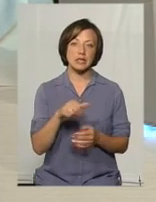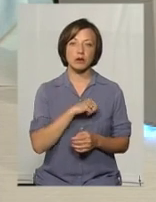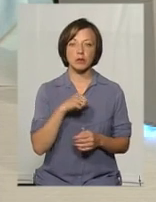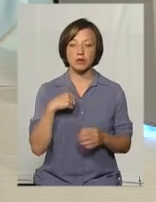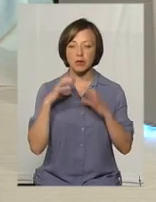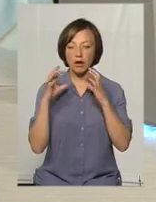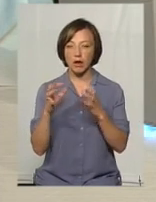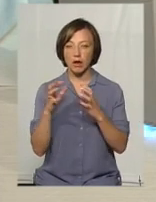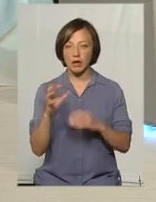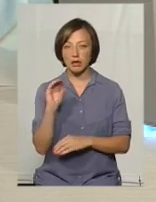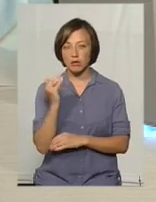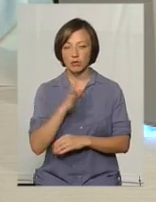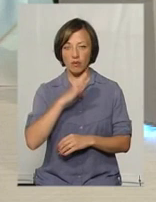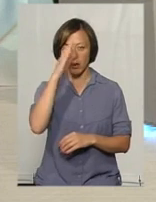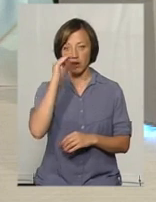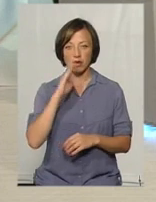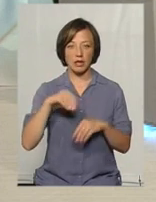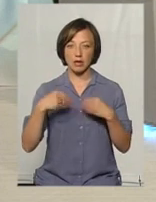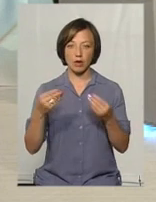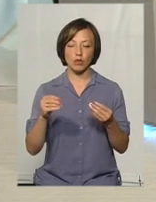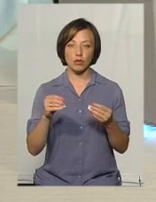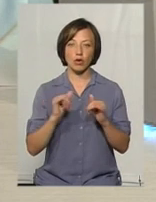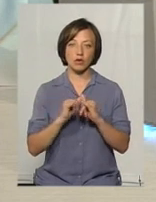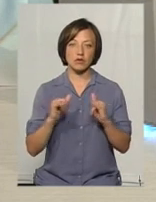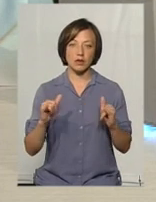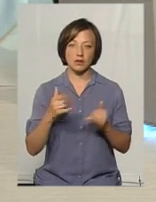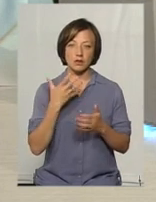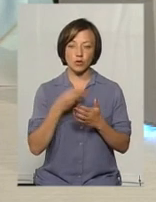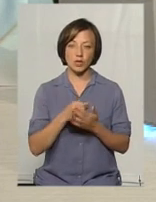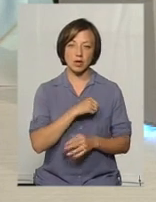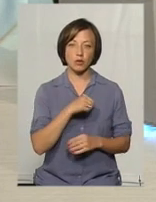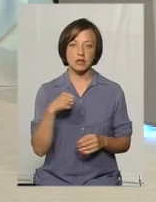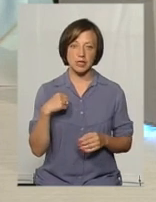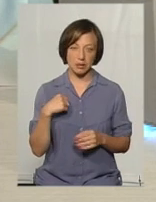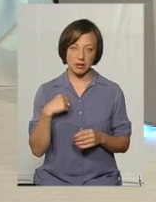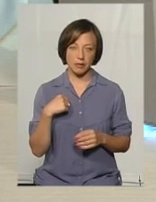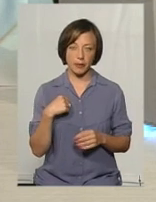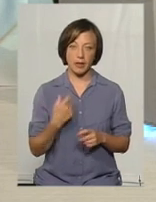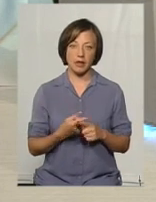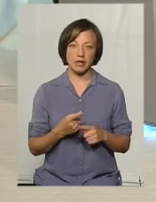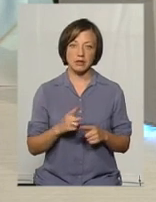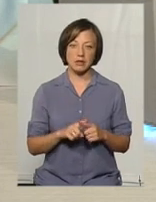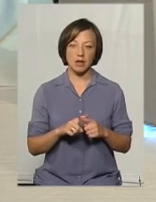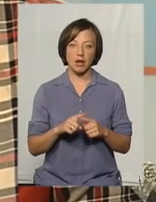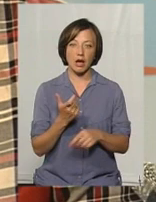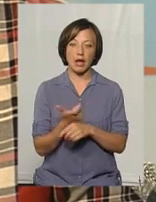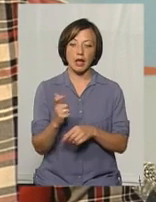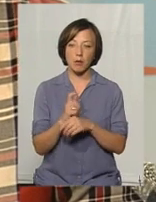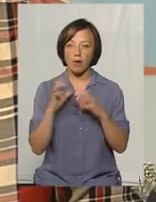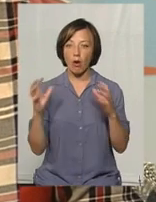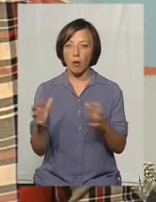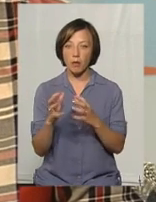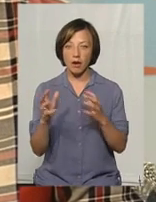опікують дитину, що не дають їй розвивати свою самостійність. Ця гіберопіка дає